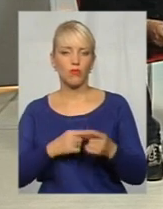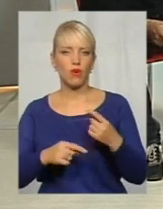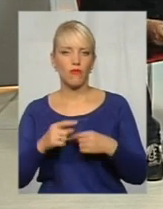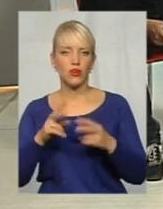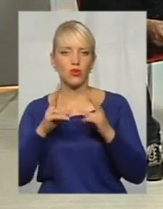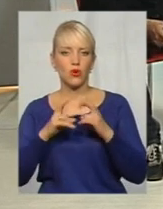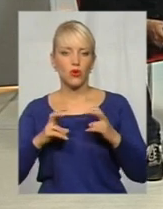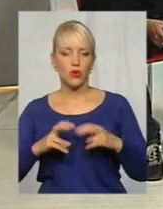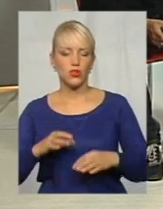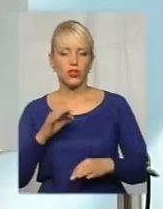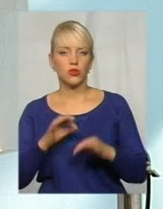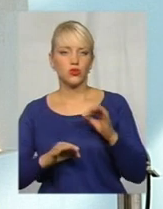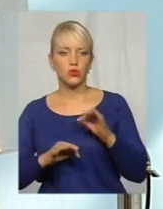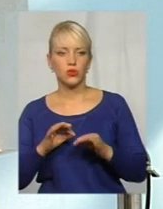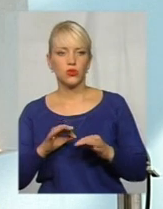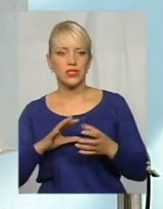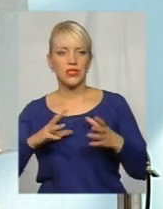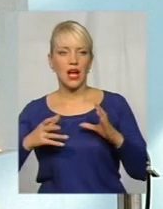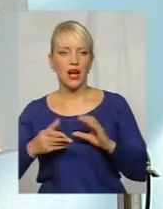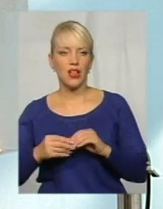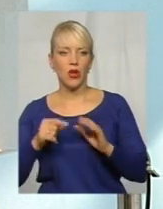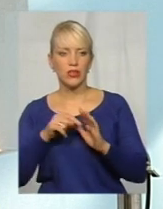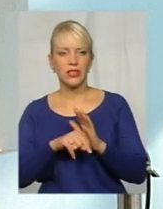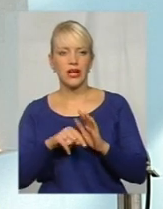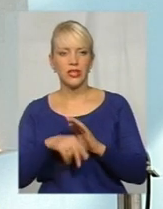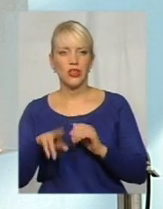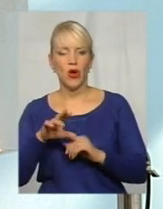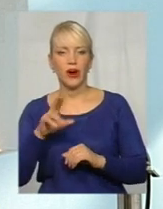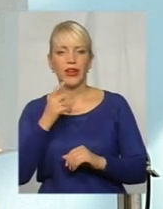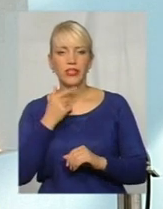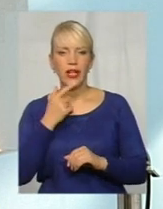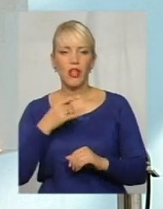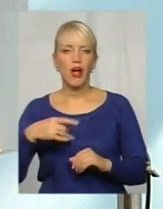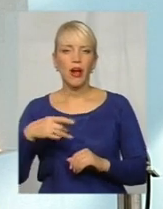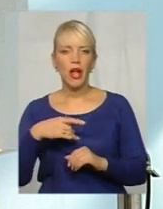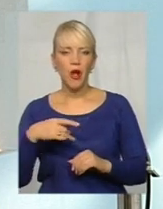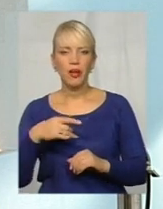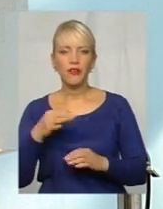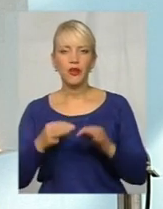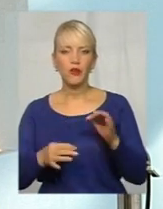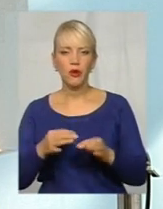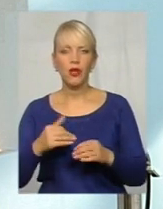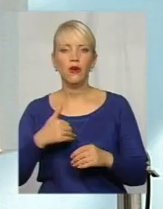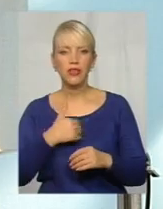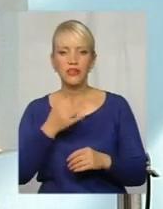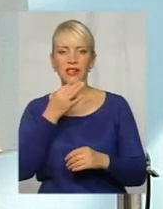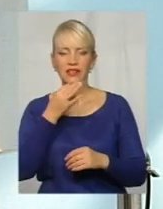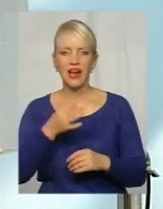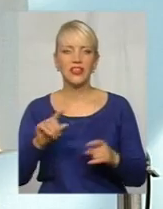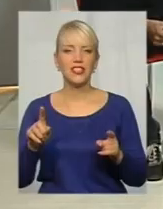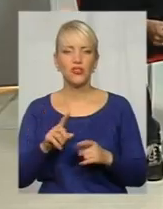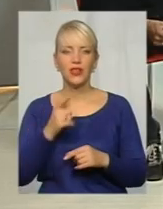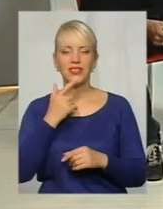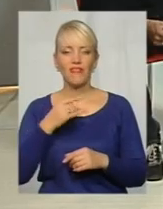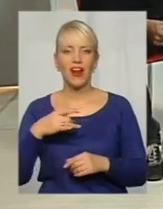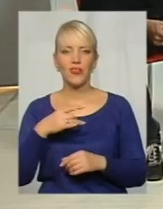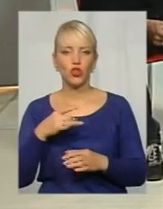суду загального значення, тобто до Красилівського районного суду. Хочу зазначити, що Красилівським районним судом